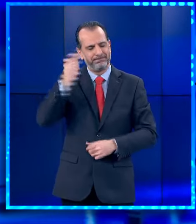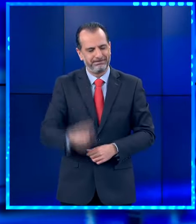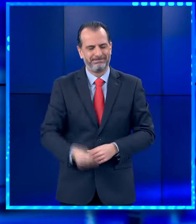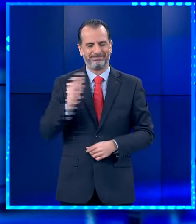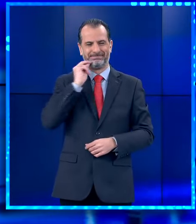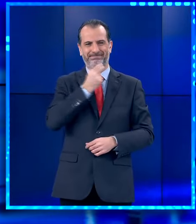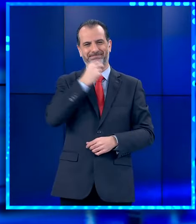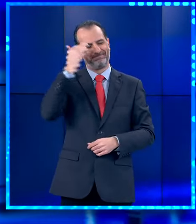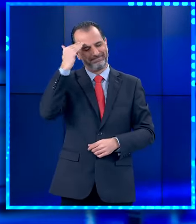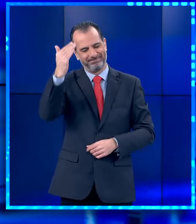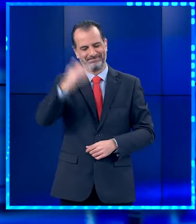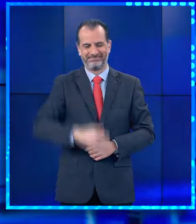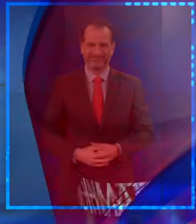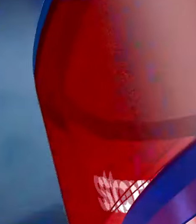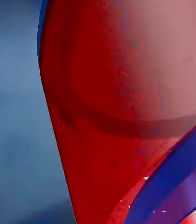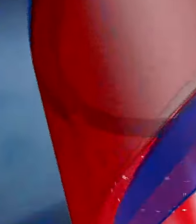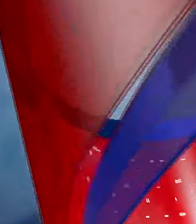Καλό απόγευμα σε όλους.